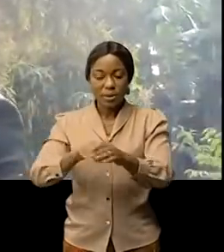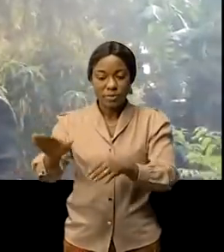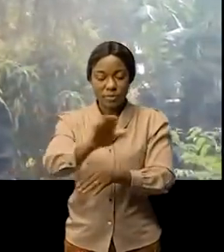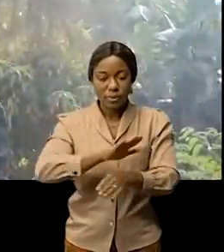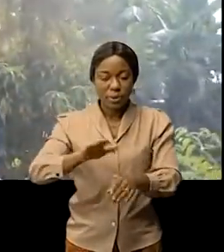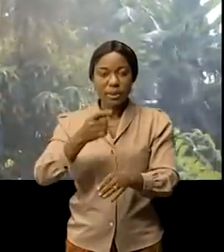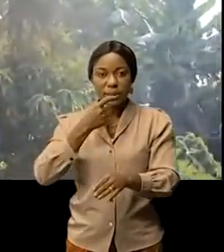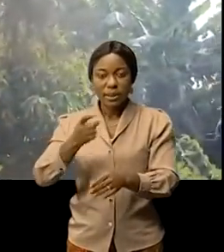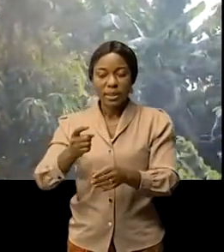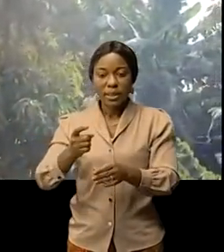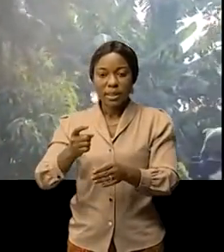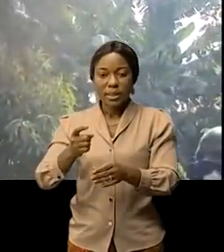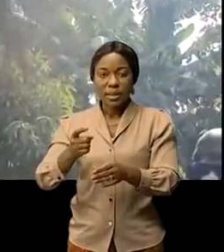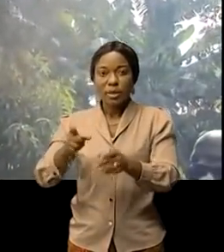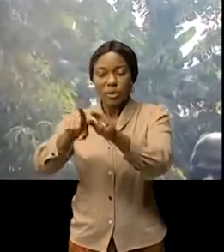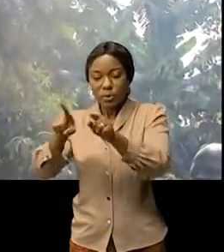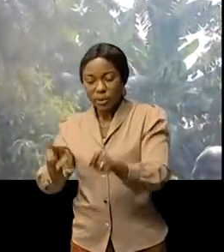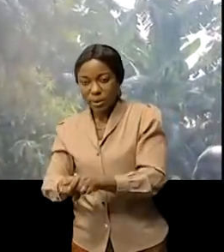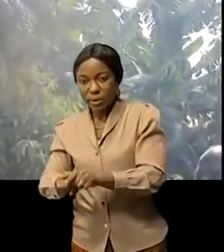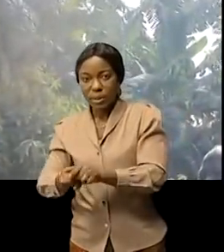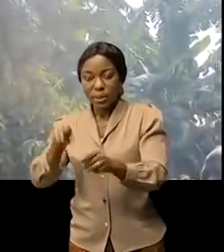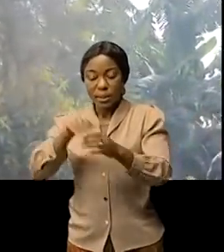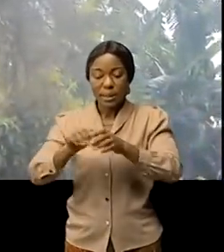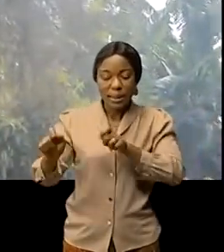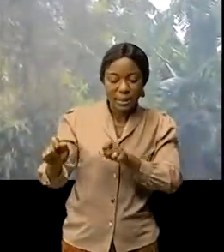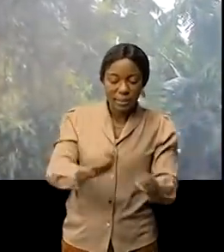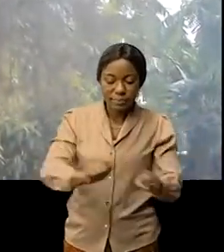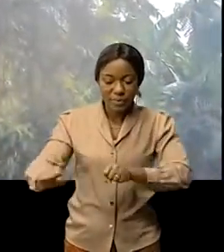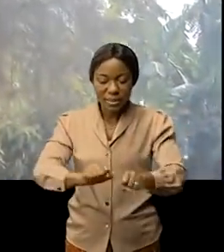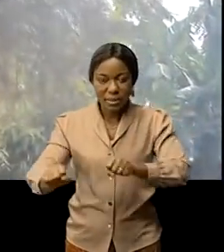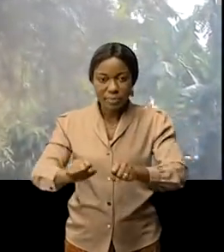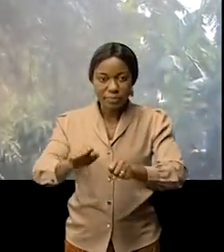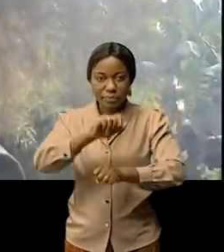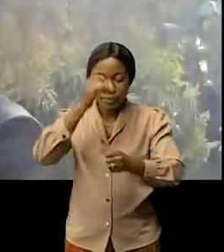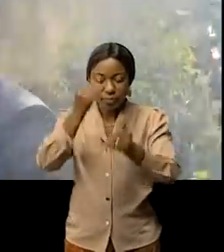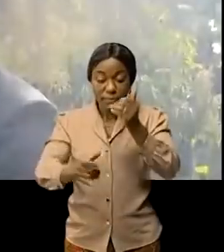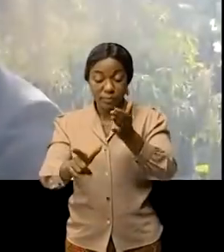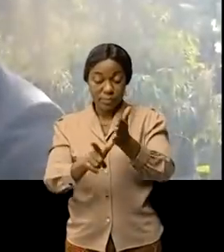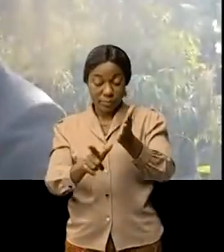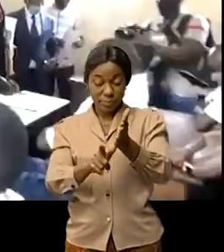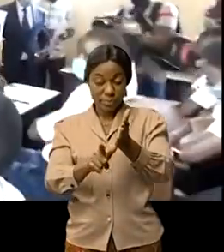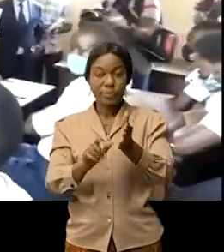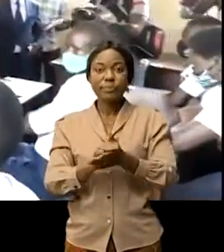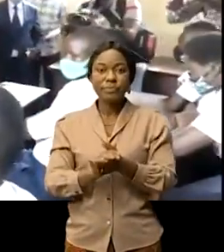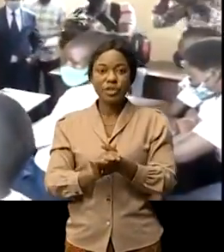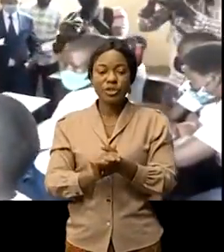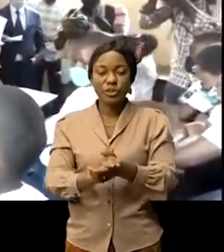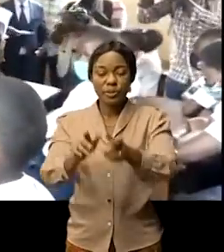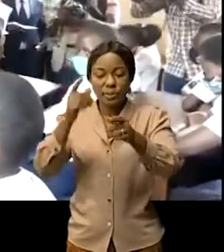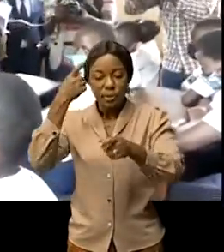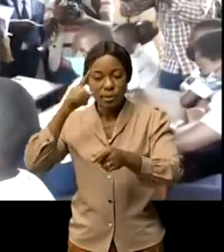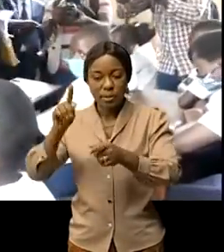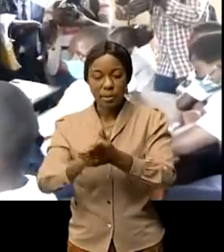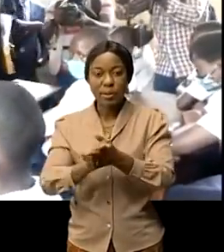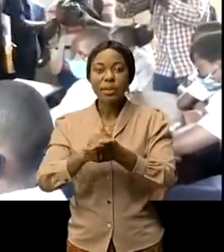je lance solennellement le test national de fin d'études primaires Ténafep en cycle et je vous